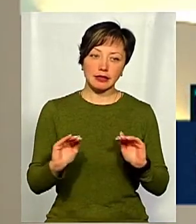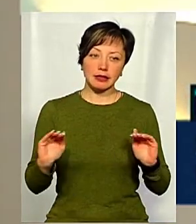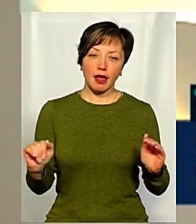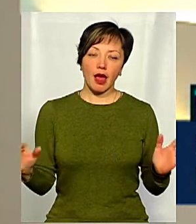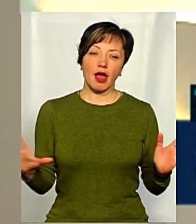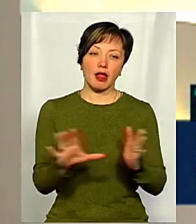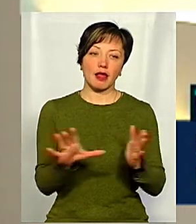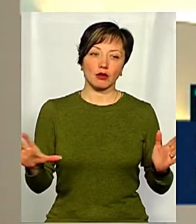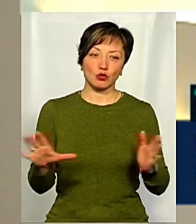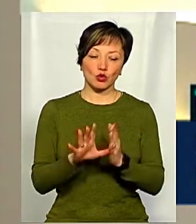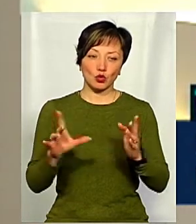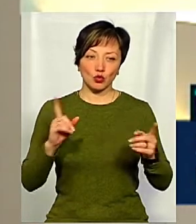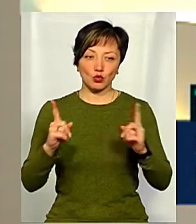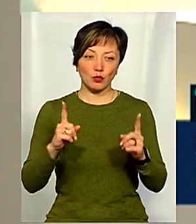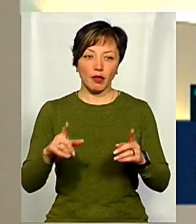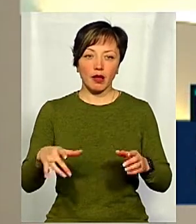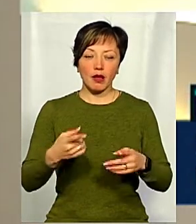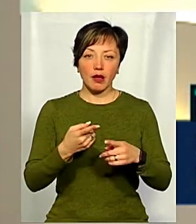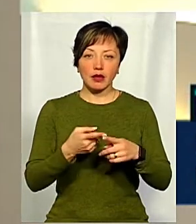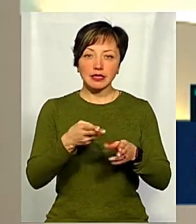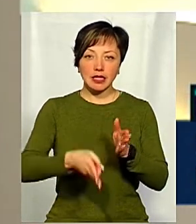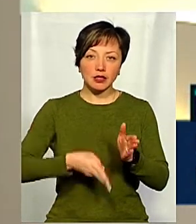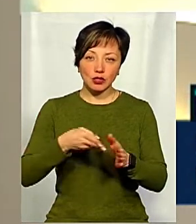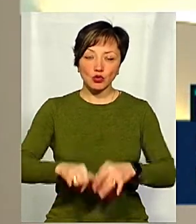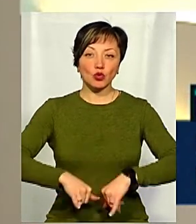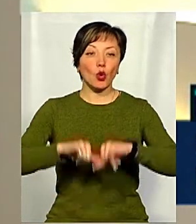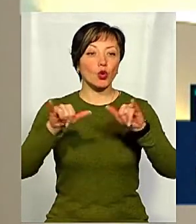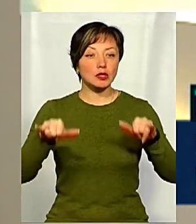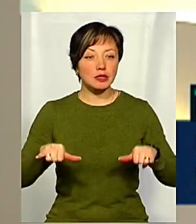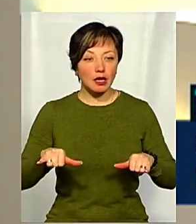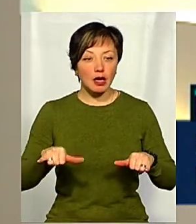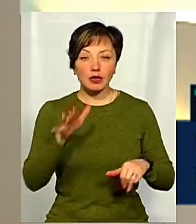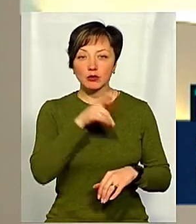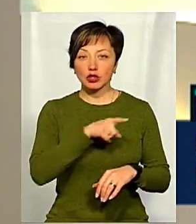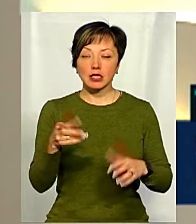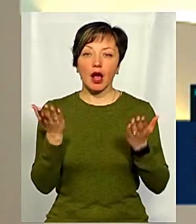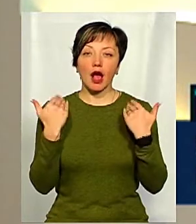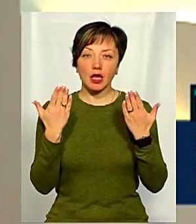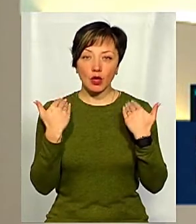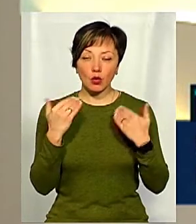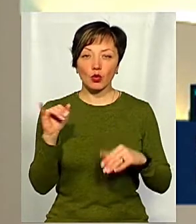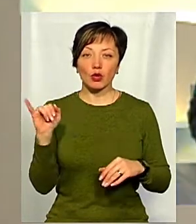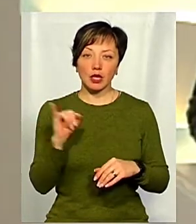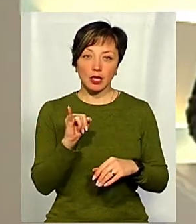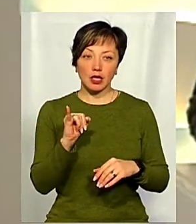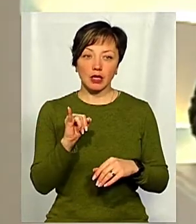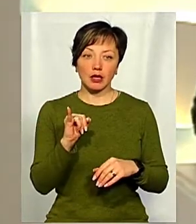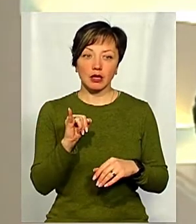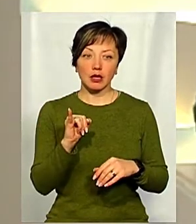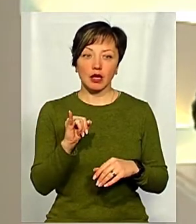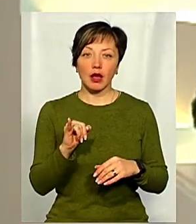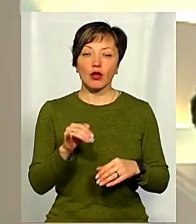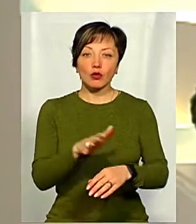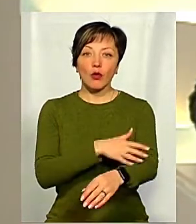електростутрумом на об'єктах залізниці значно зростає під час канікул та подовжених